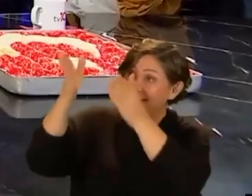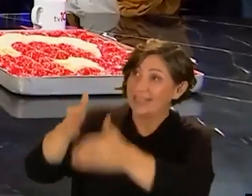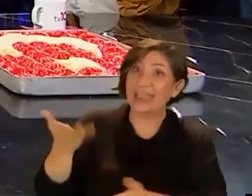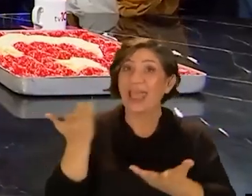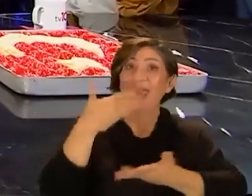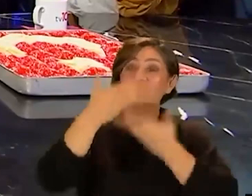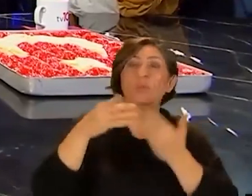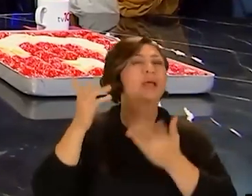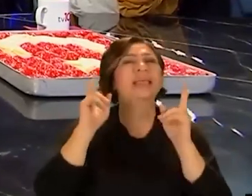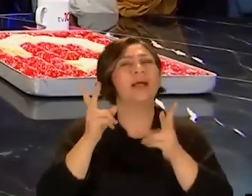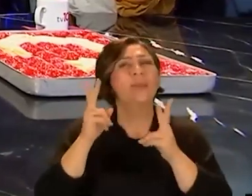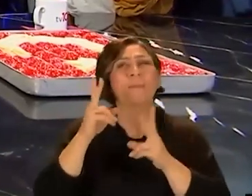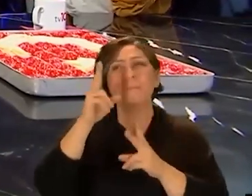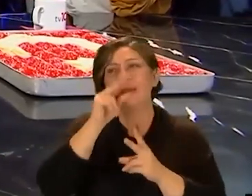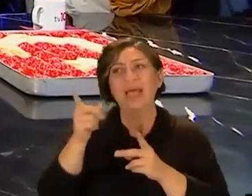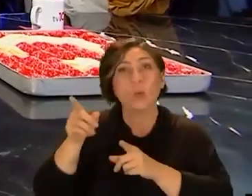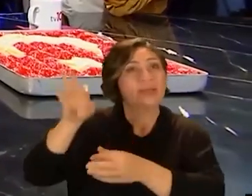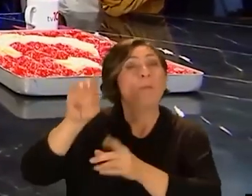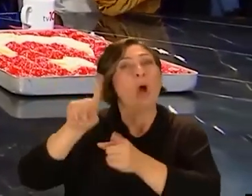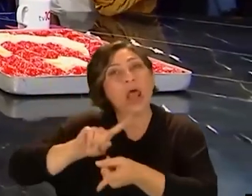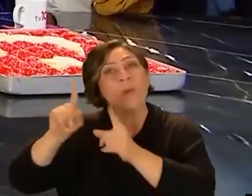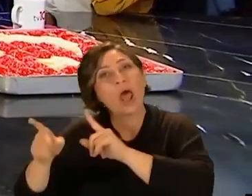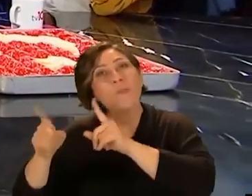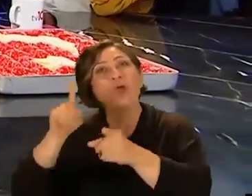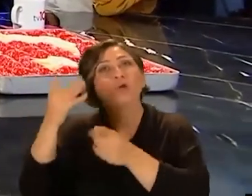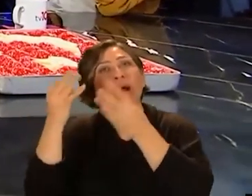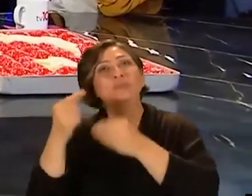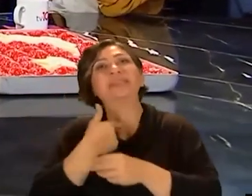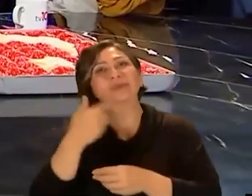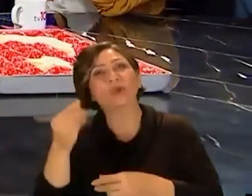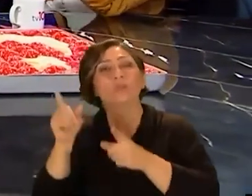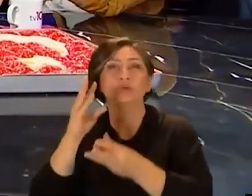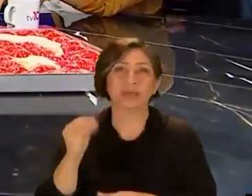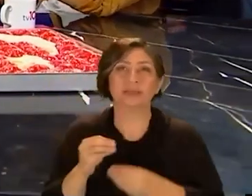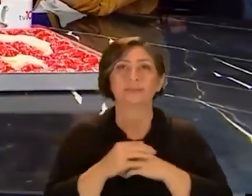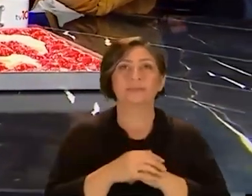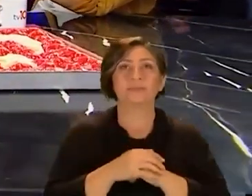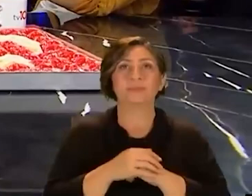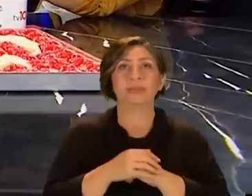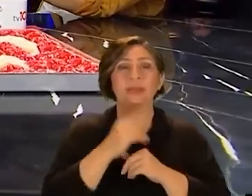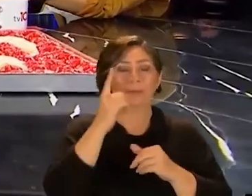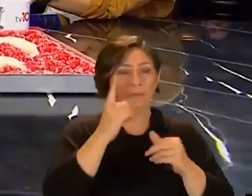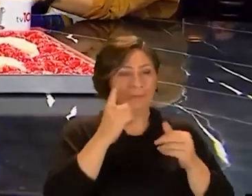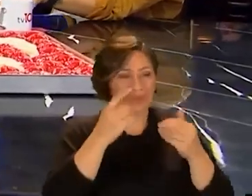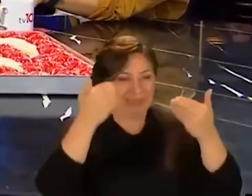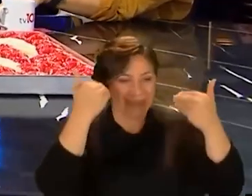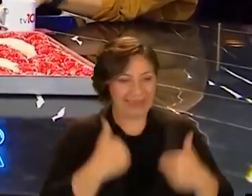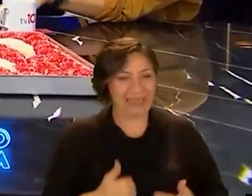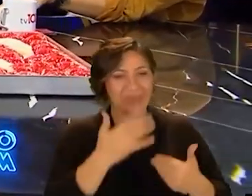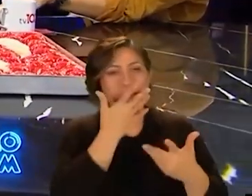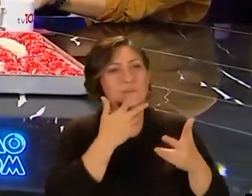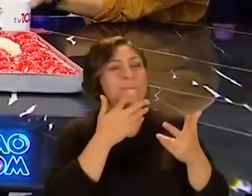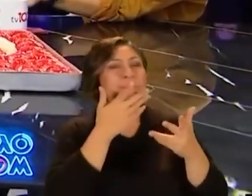tarif ediyordur Yani genelde çünkü beğendiğim zaman tarif etmeye çalışırız Bir tarz belirleme Yani bir tarz belirleme